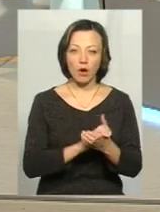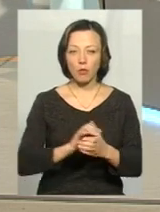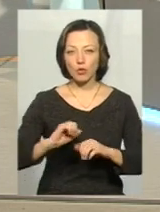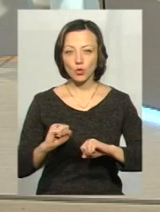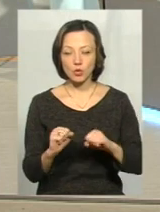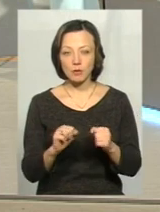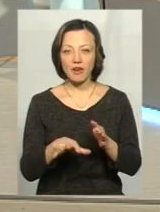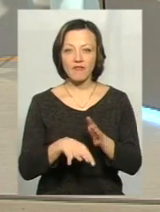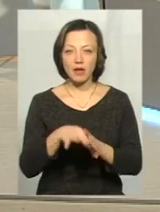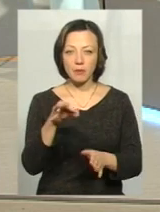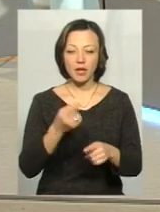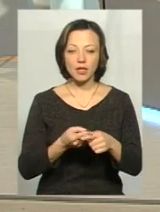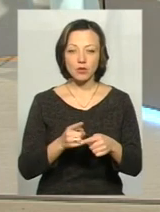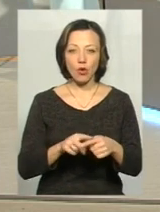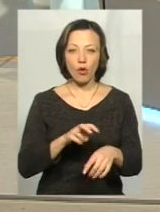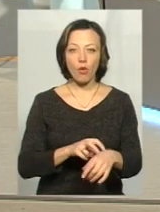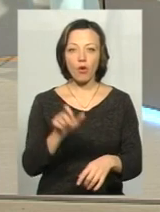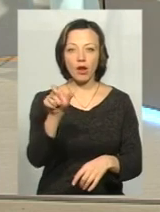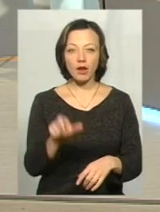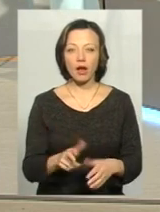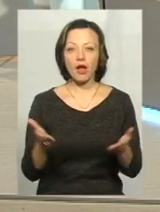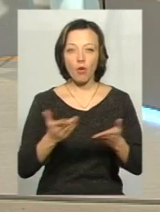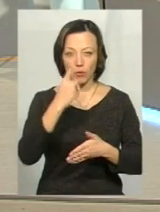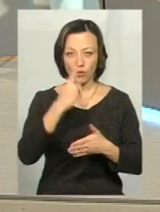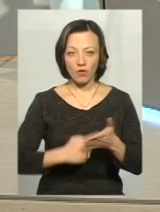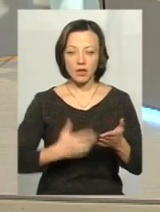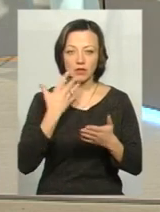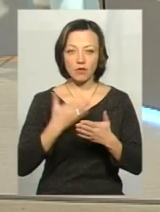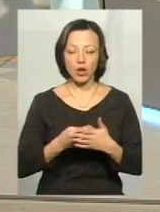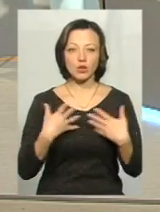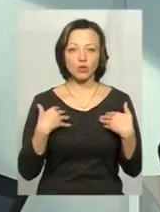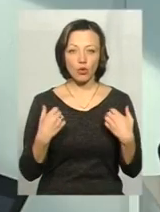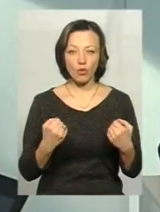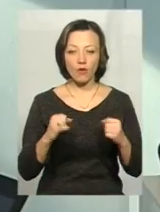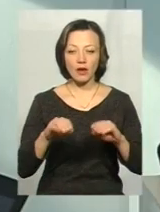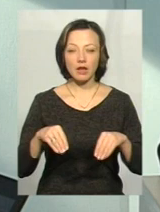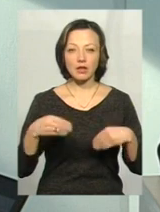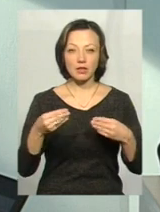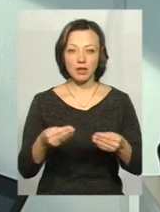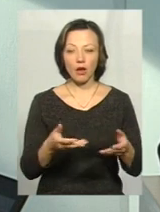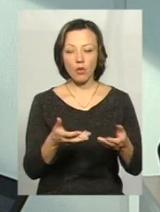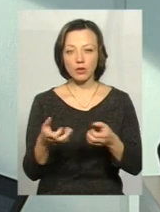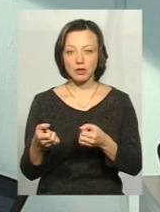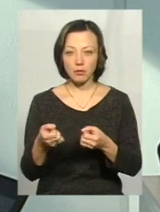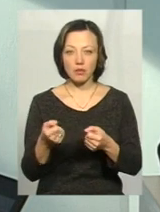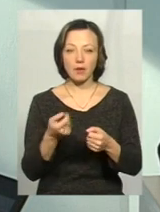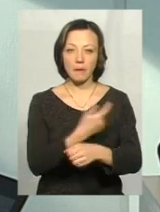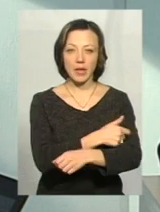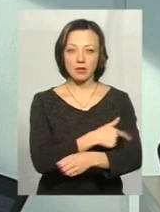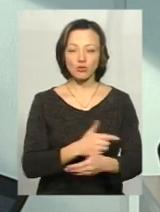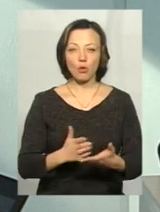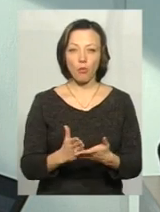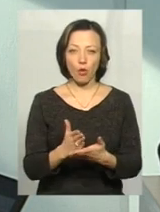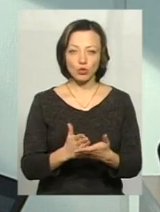друзями, вибрати цього лікаря, якому довірить своє здоров'я і надання, отримання, верніше, медичних